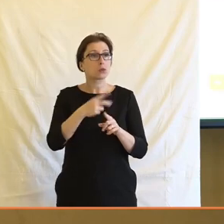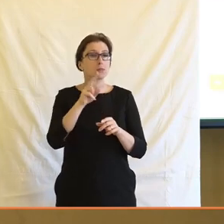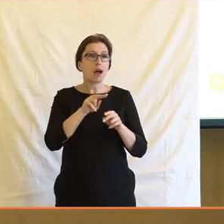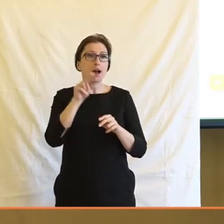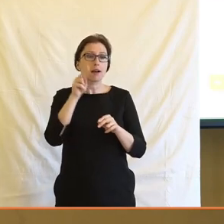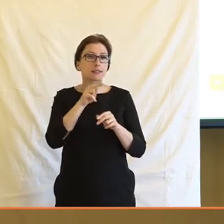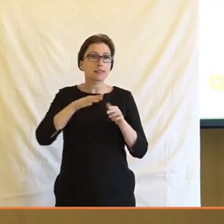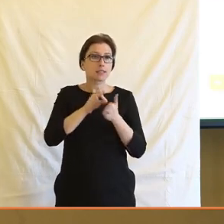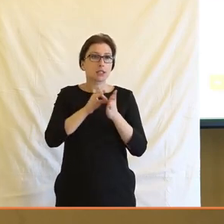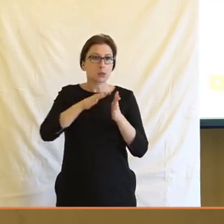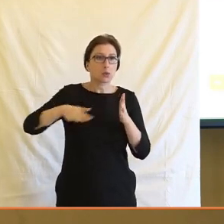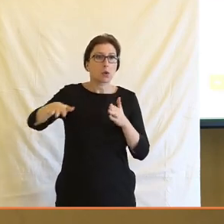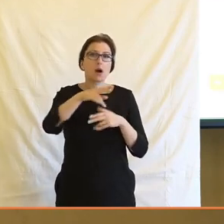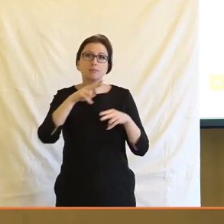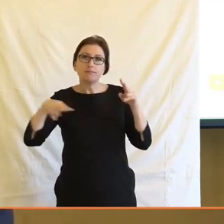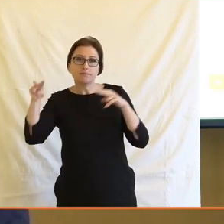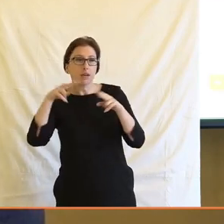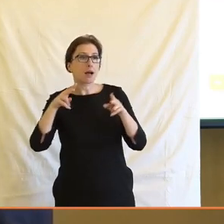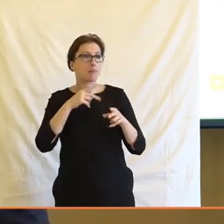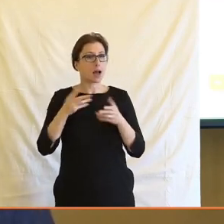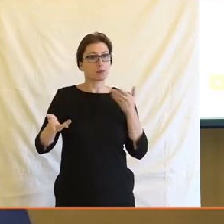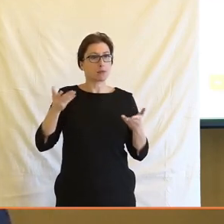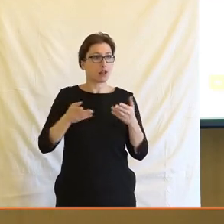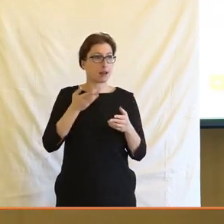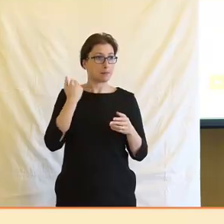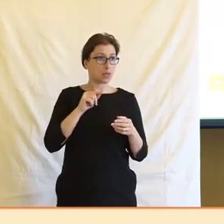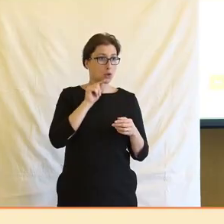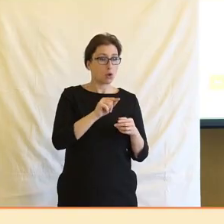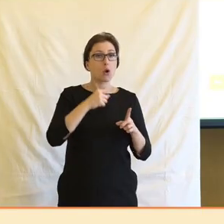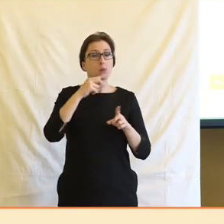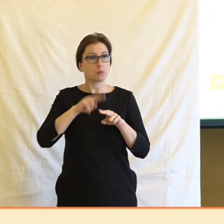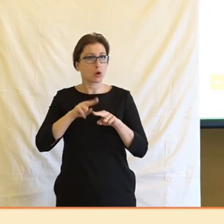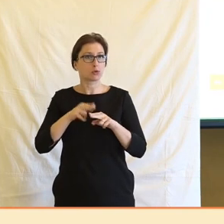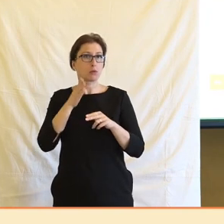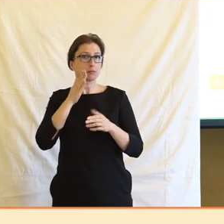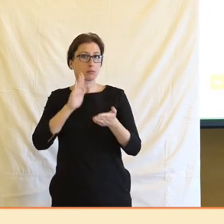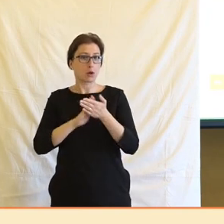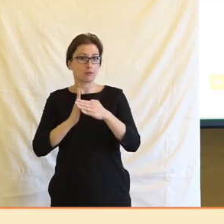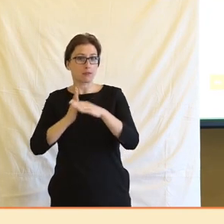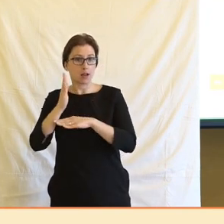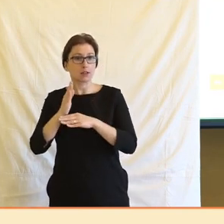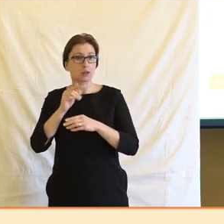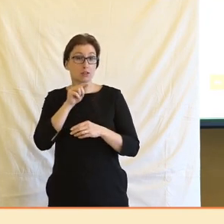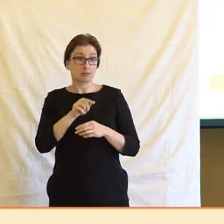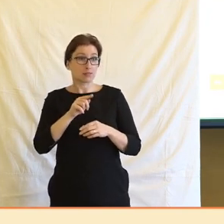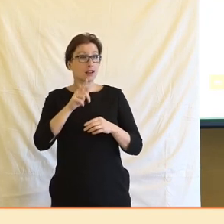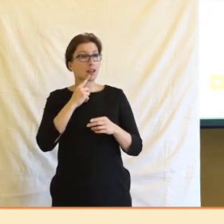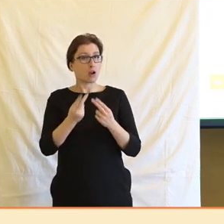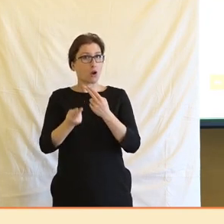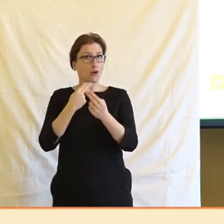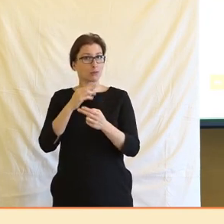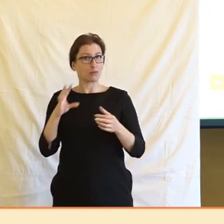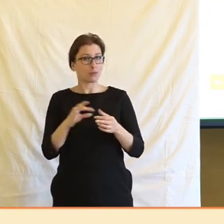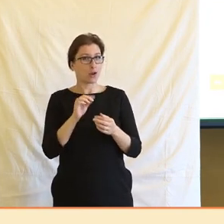porovnání o tom, jak to bylo na začátku a jaké měly vize s tím, kam se posunuli, je vlastně z hlediska té jejich reakce